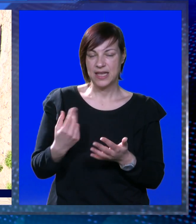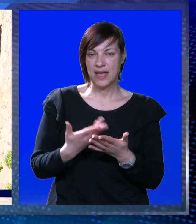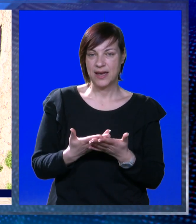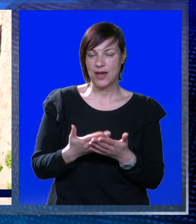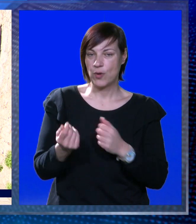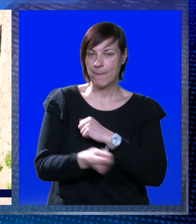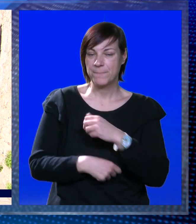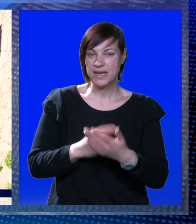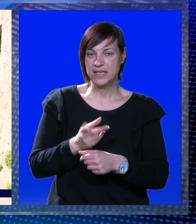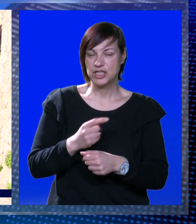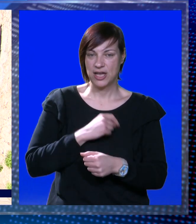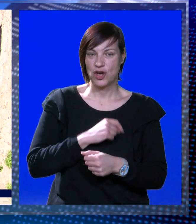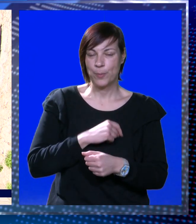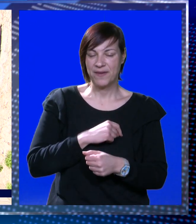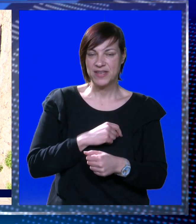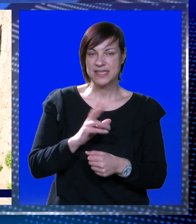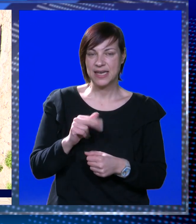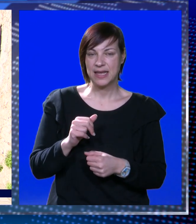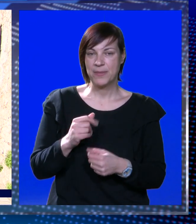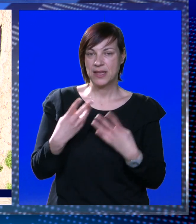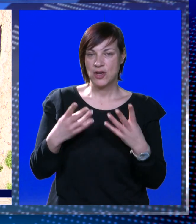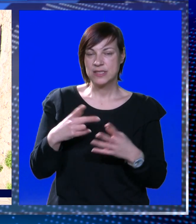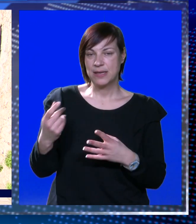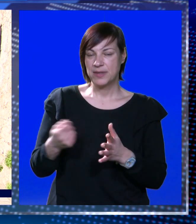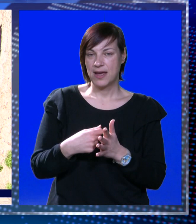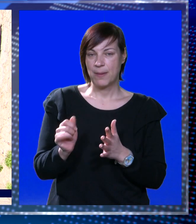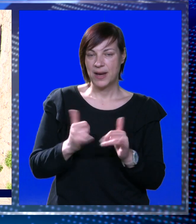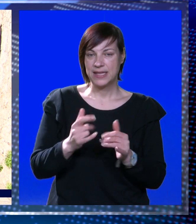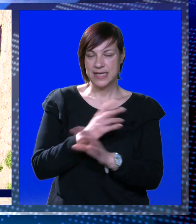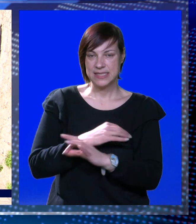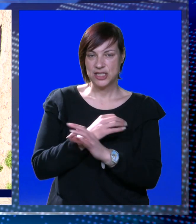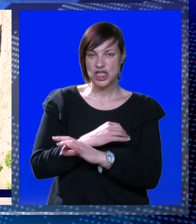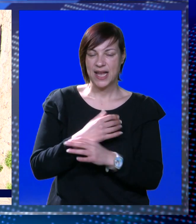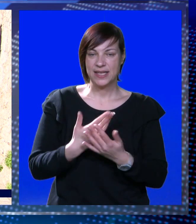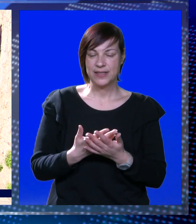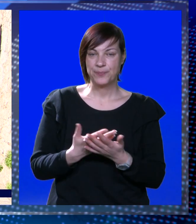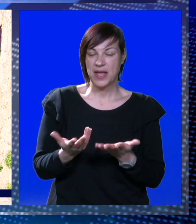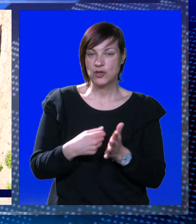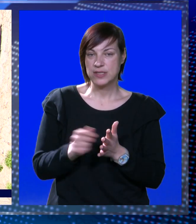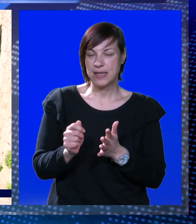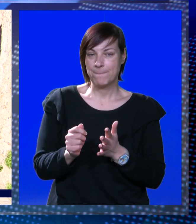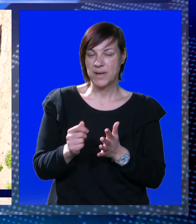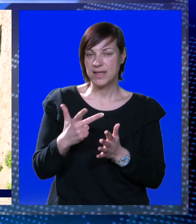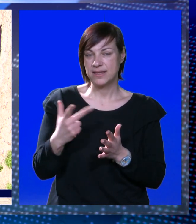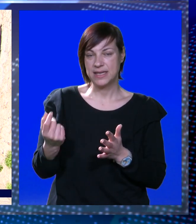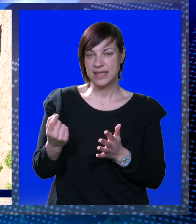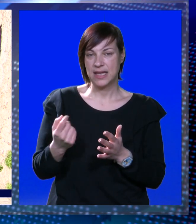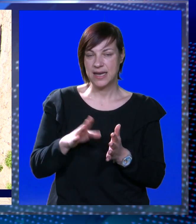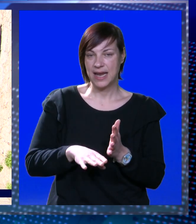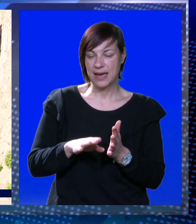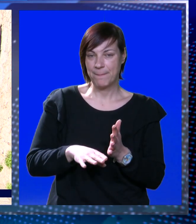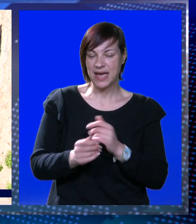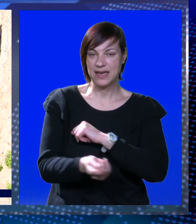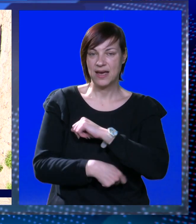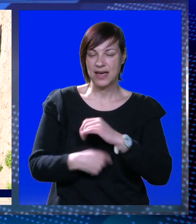dana i ako je prekšaj nalog, je dobavezni prekšaj nalog, imate rok osam dana platiti ili se žalite. Ako se plati recimo u roku tri dana,